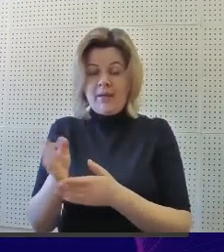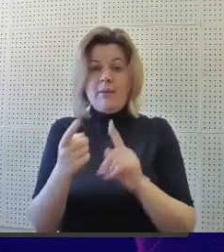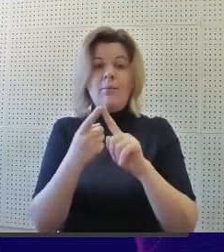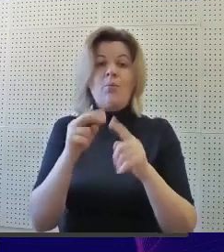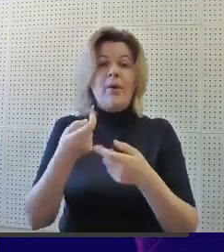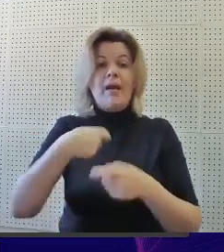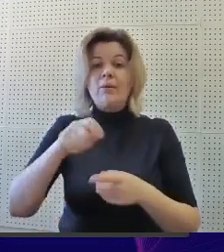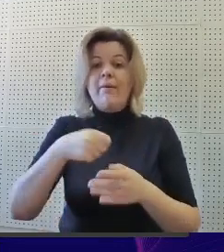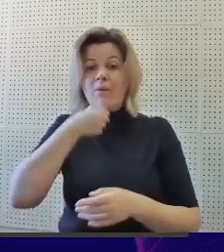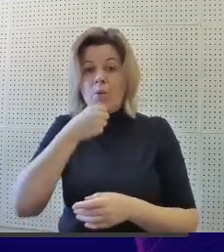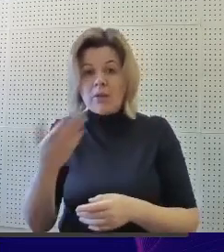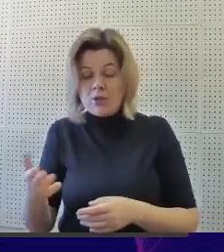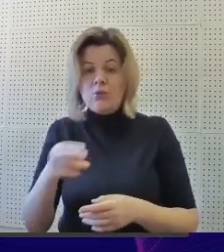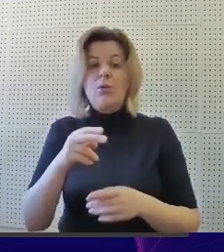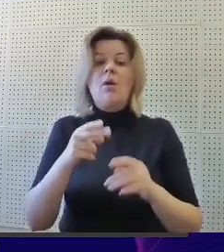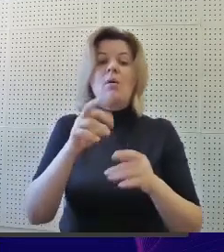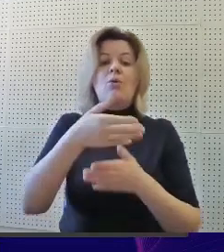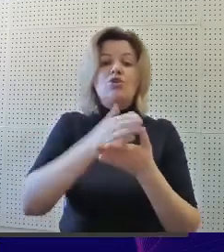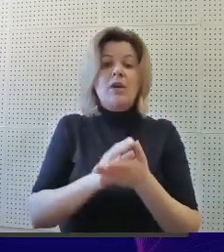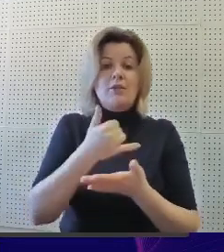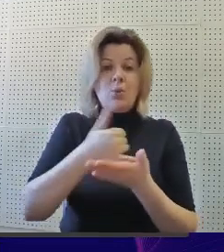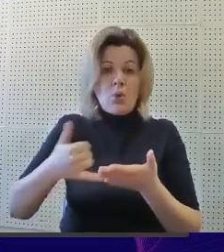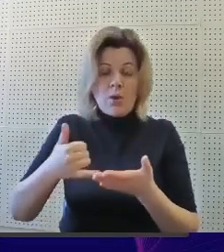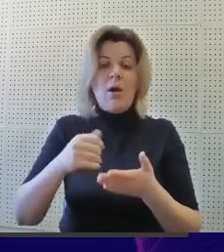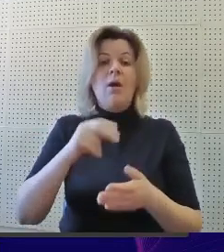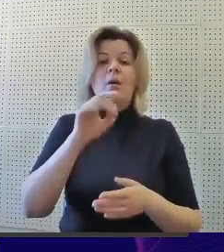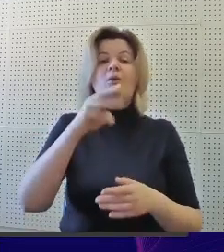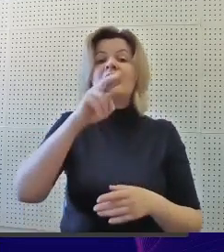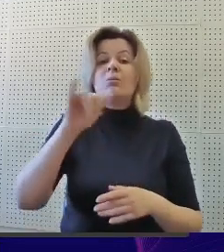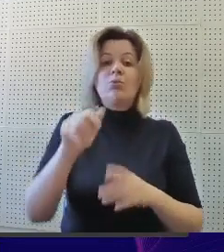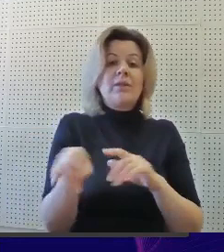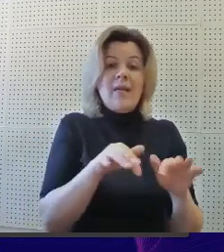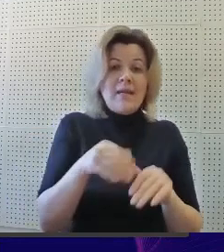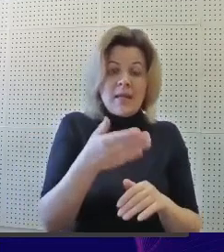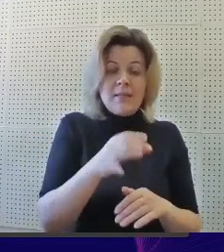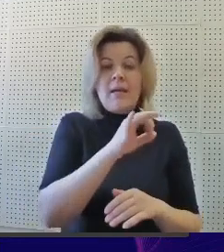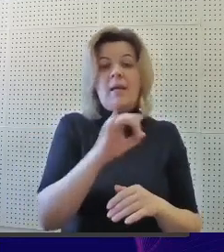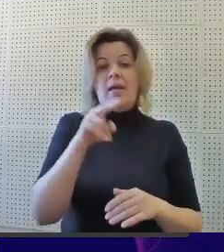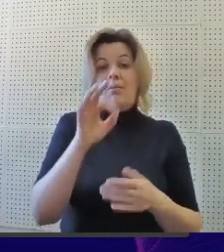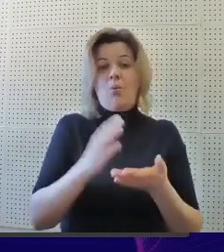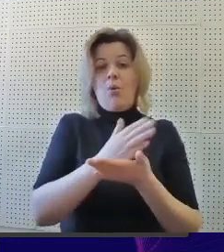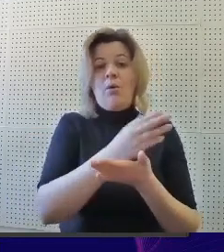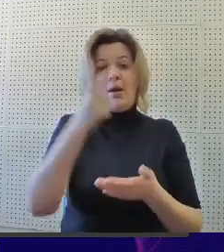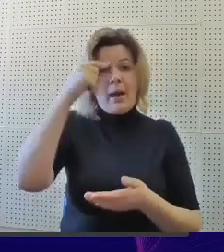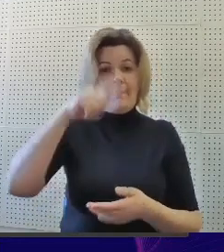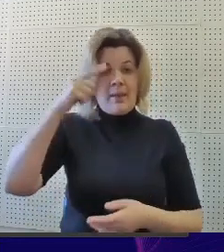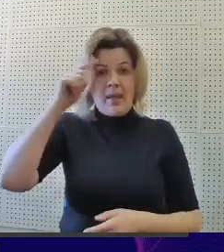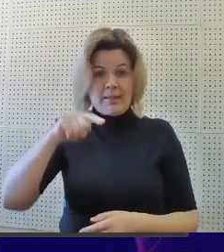По рекомендованному возрасту, по части урока, по типу деятельности и по компетенциям.